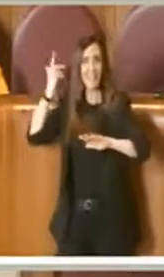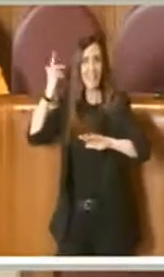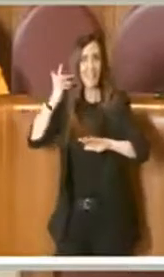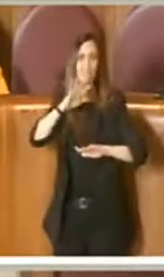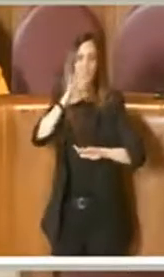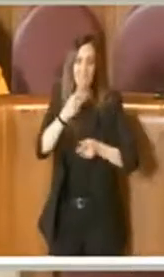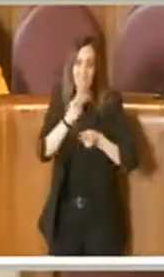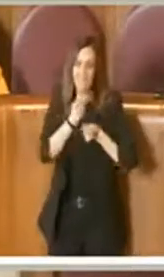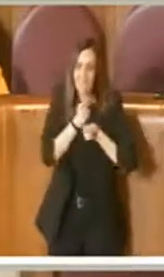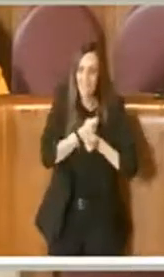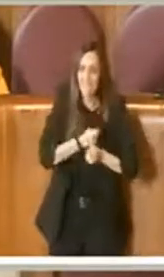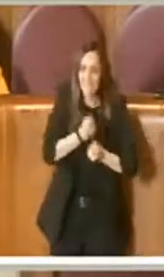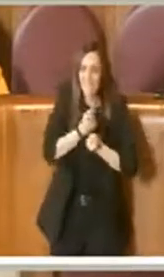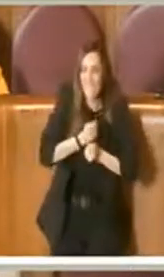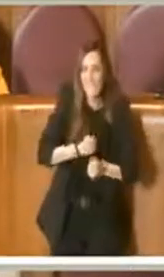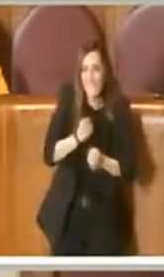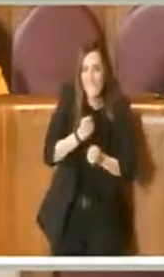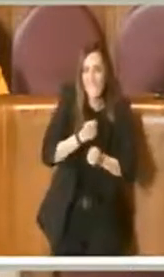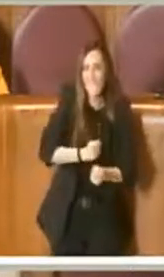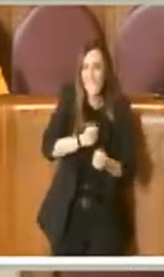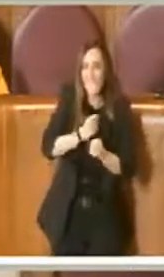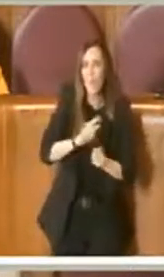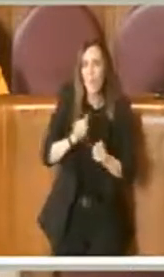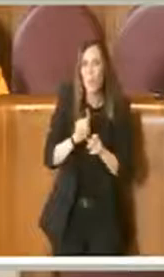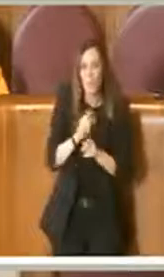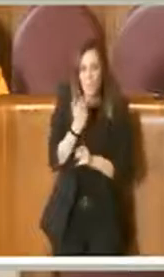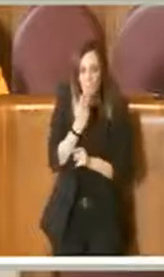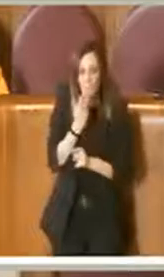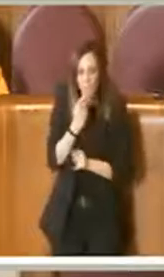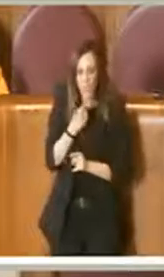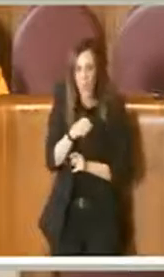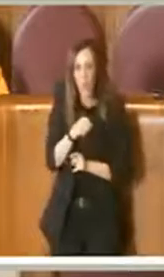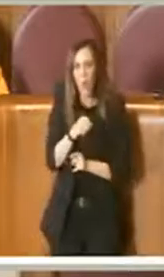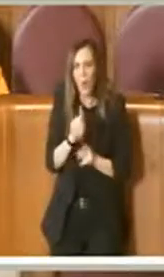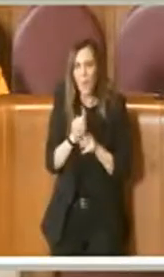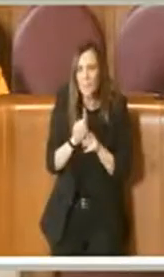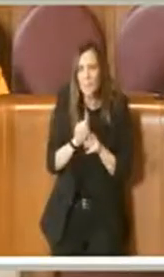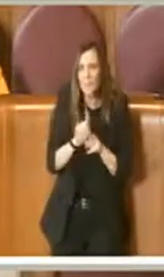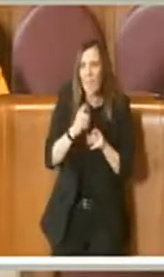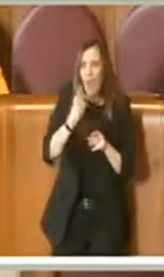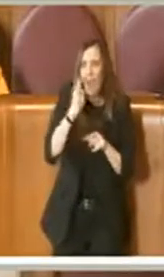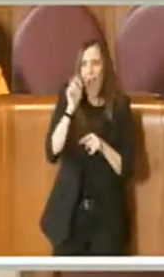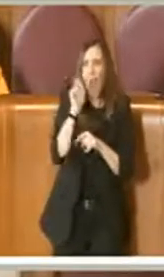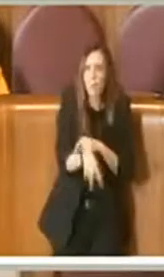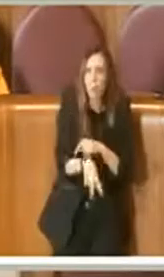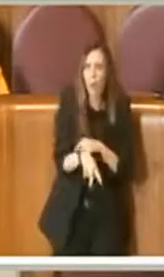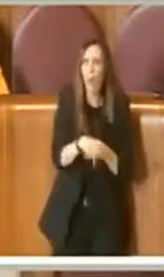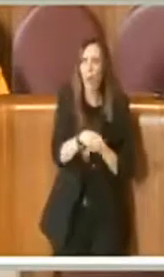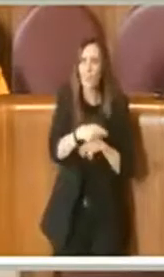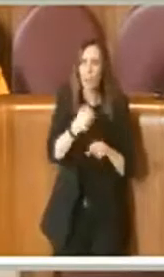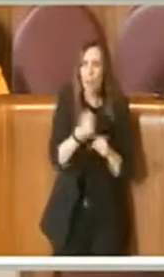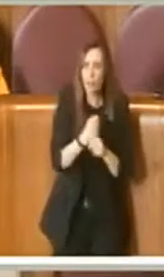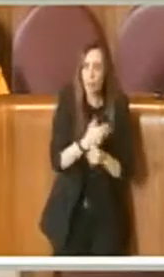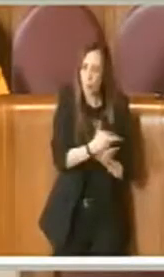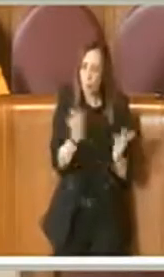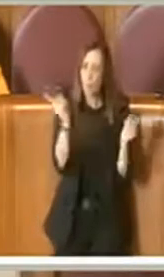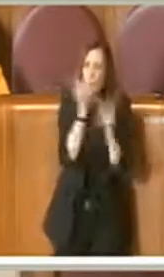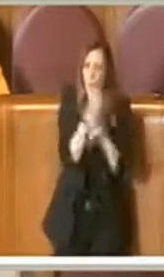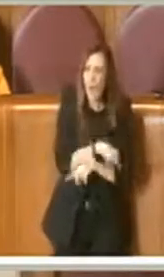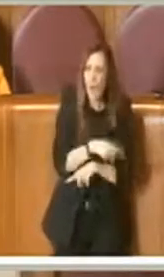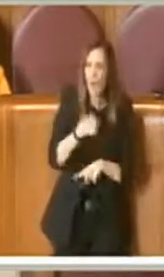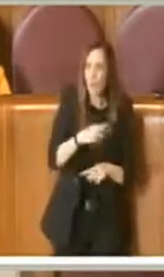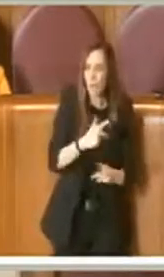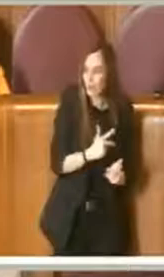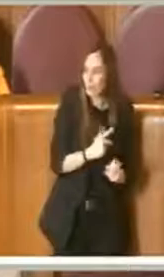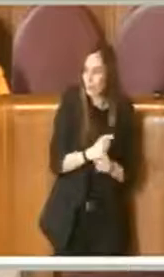un po' nella direzione di far andare male le cose, magari per proprio dare il servizio al privato. Ma non avevano